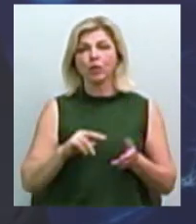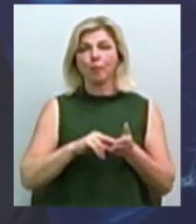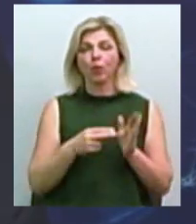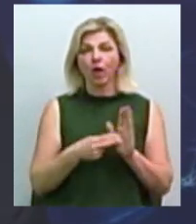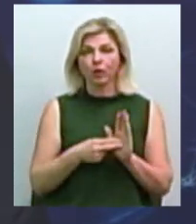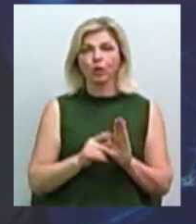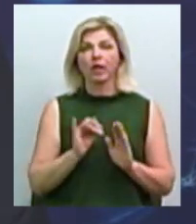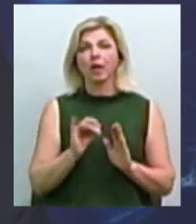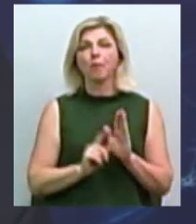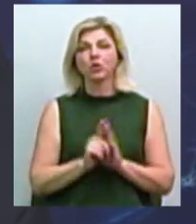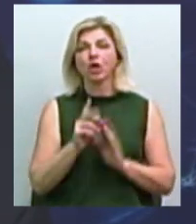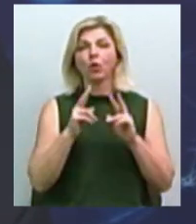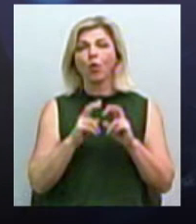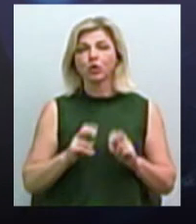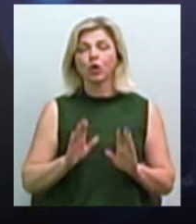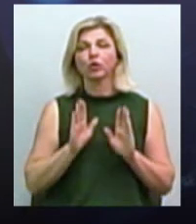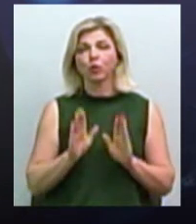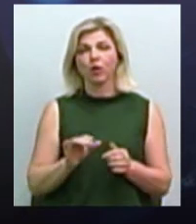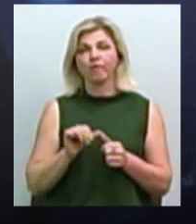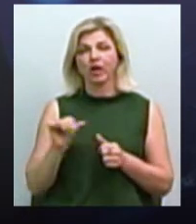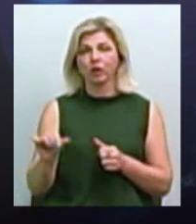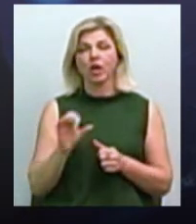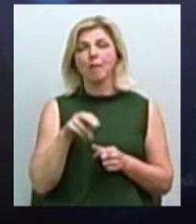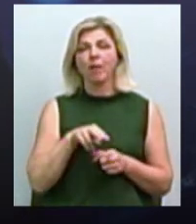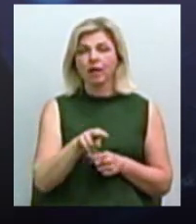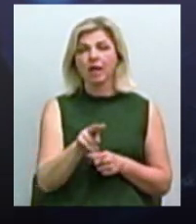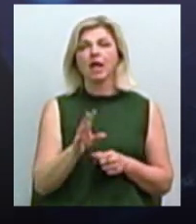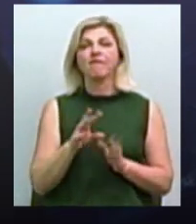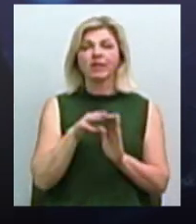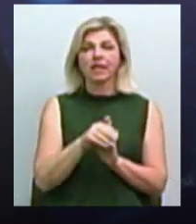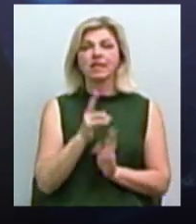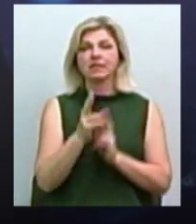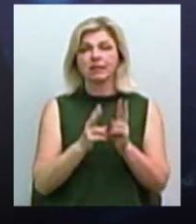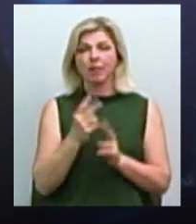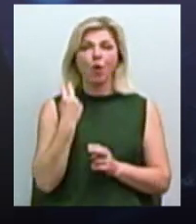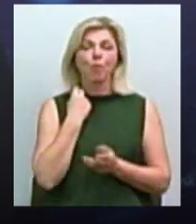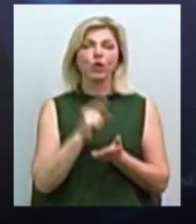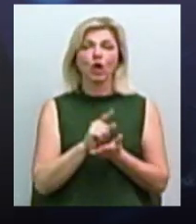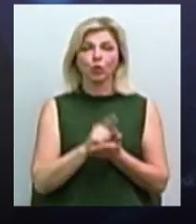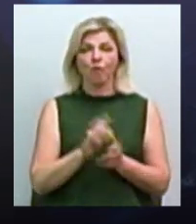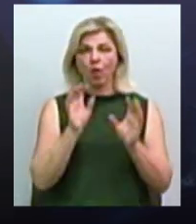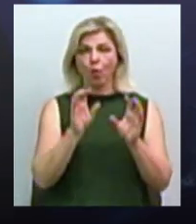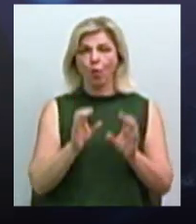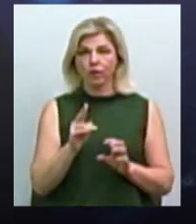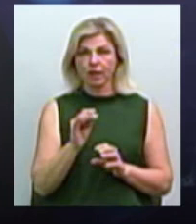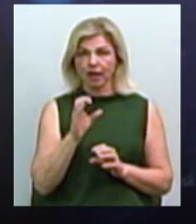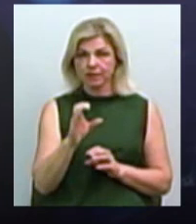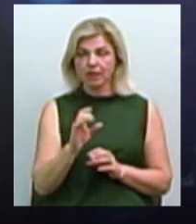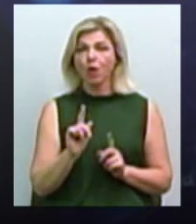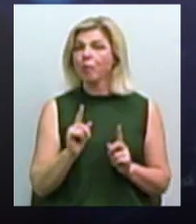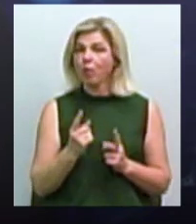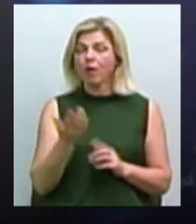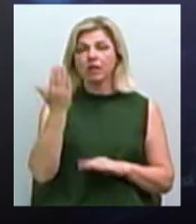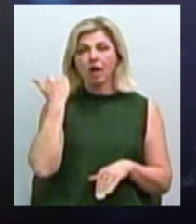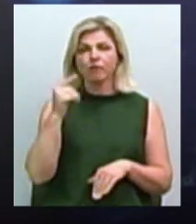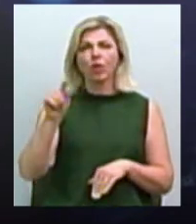почати їх розглядати тільки виключно, паралельно з внесенням звін до податкового кодексу. Чому? Тому що ми вже давно вимагаємо від